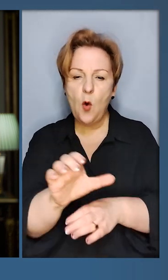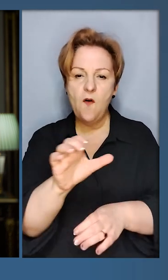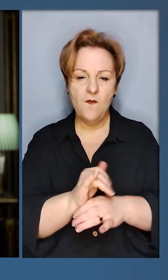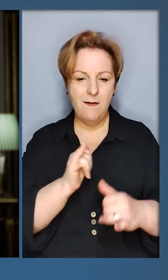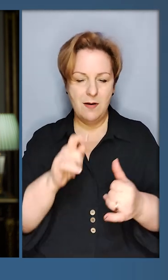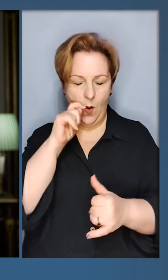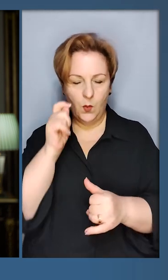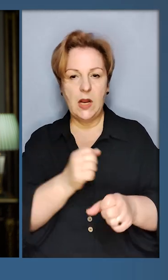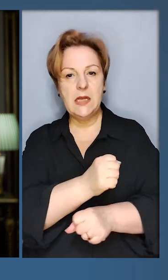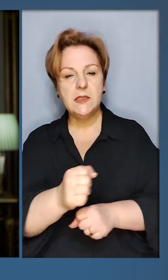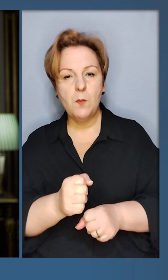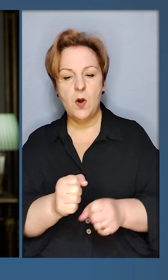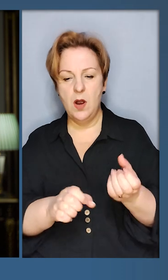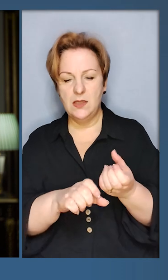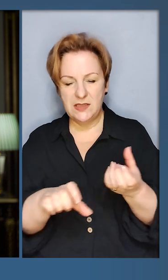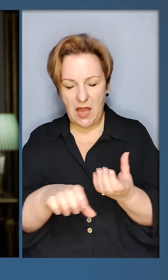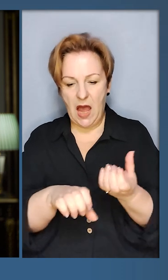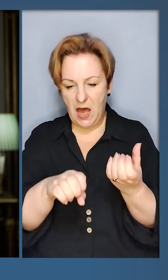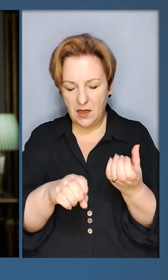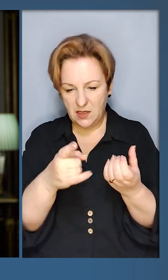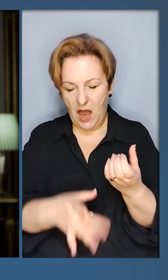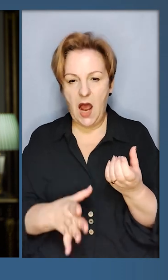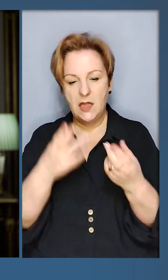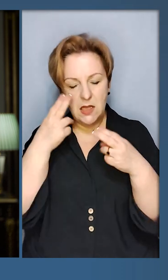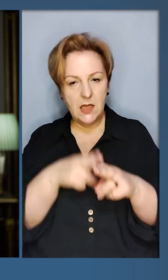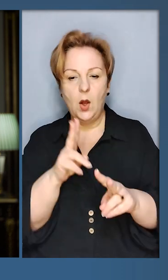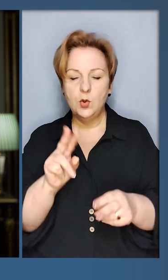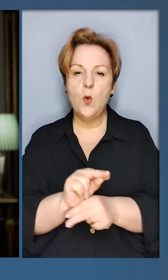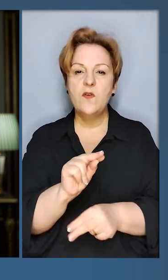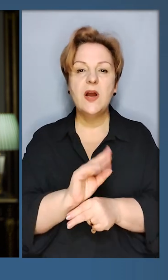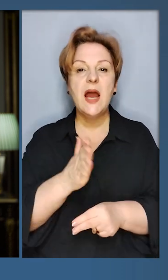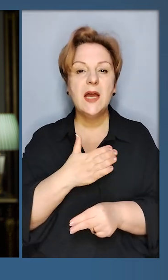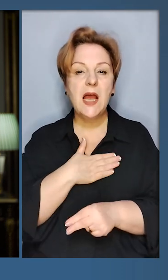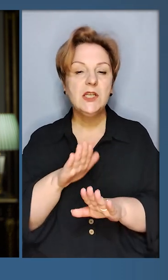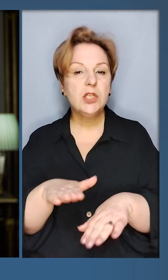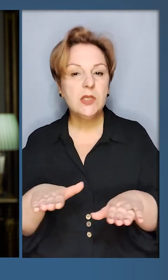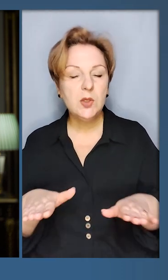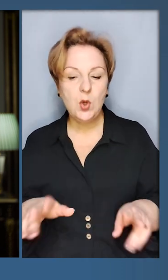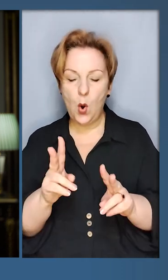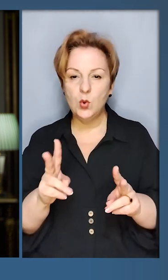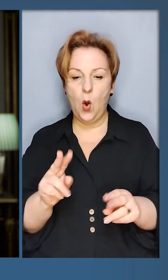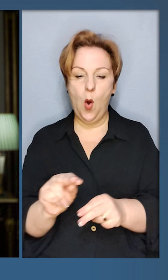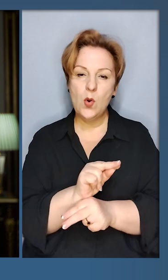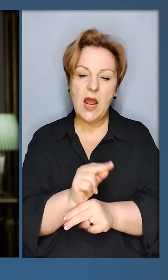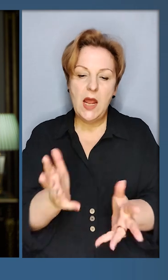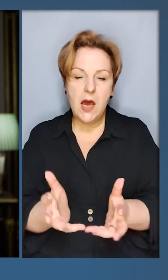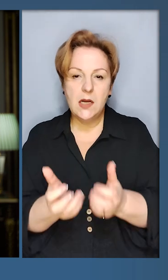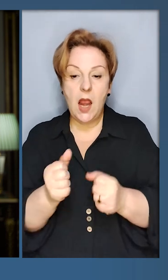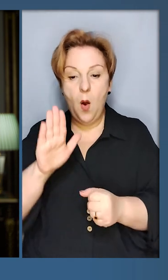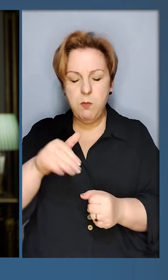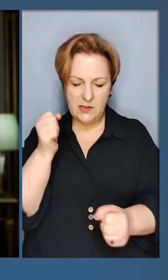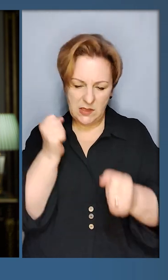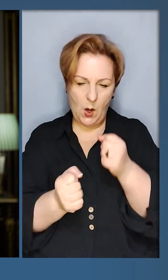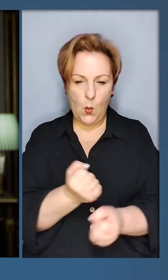виробляє для України зброю, снаряди, техніку, хто навчає наших діточок, хто лікує,